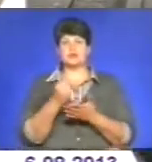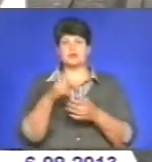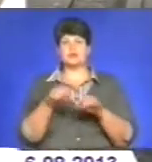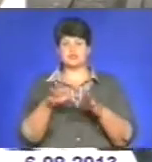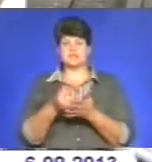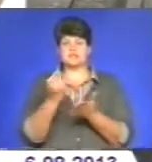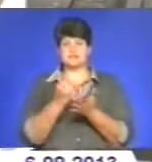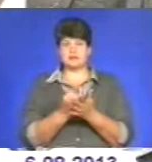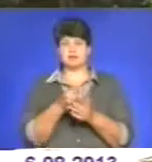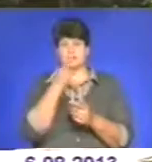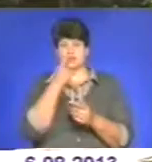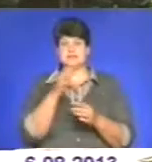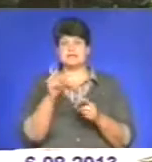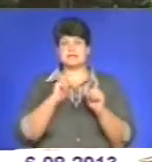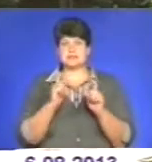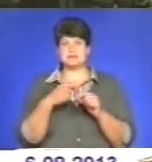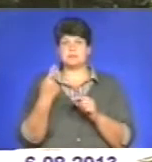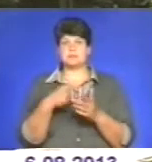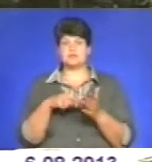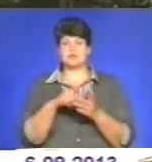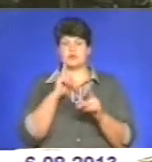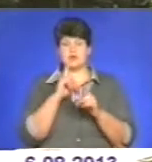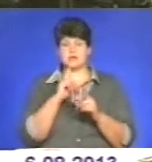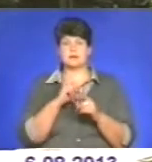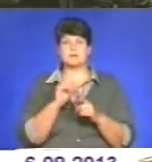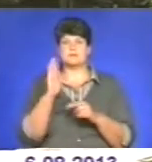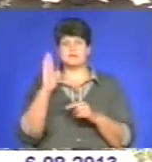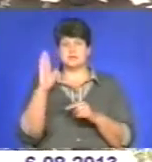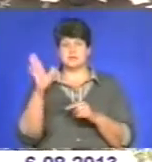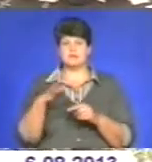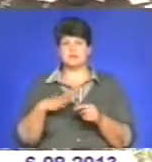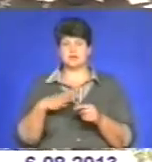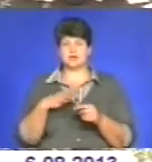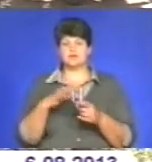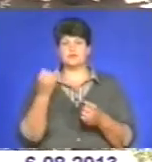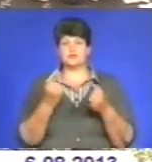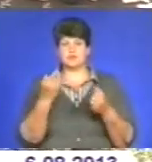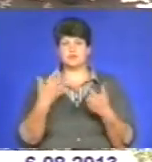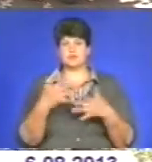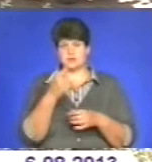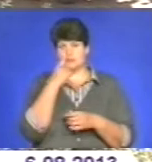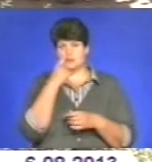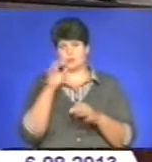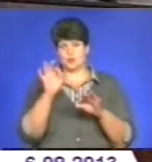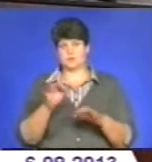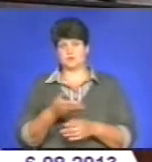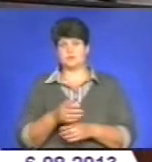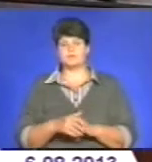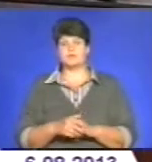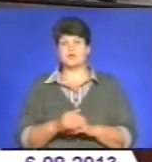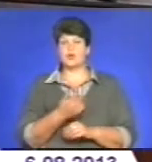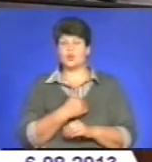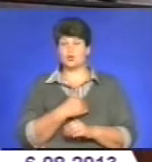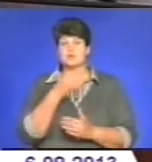найближчій сесії міської ради, перспективи забирати авто зі штрафмайданчика чекають на водіїв порушників вже осени. Зразу хочу